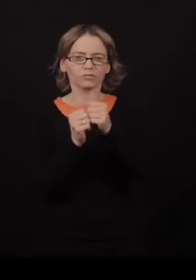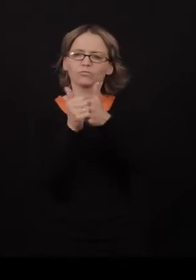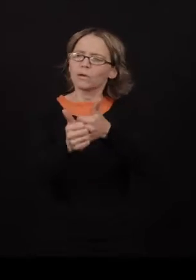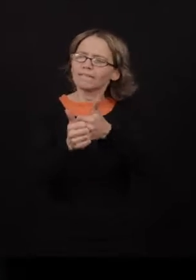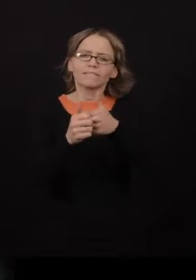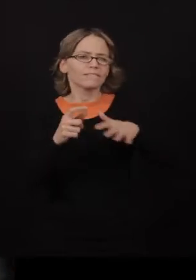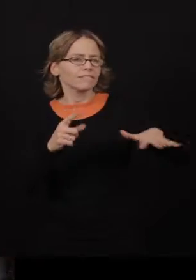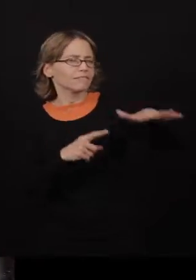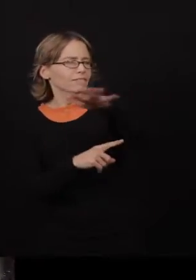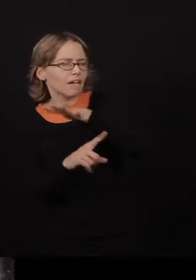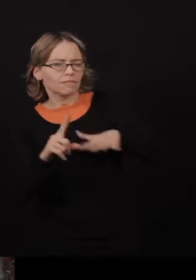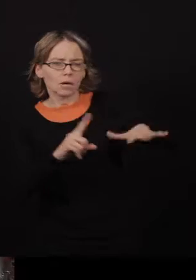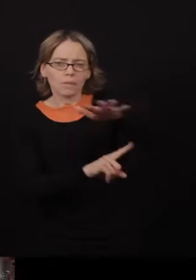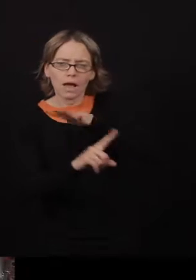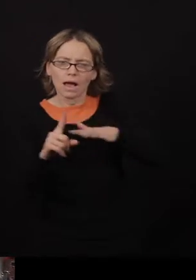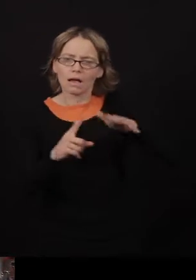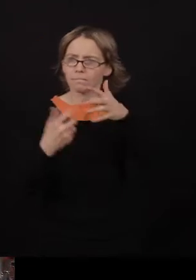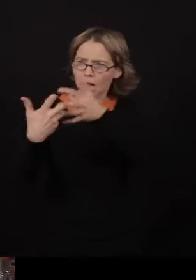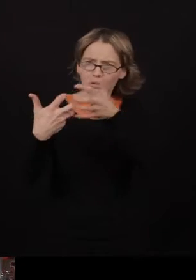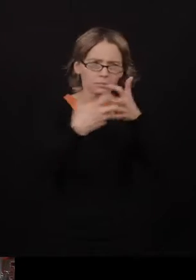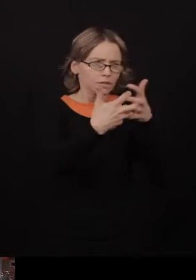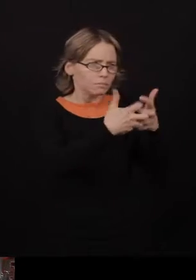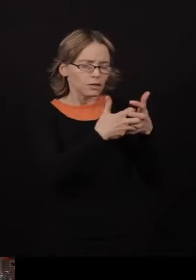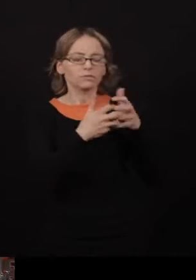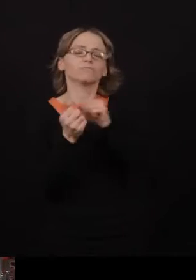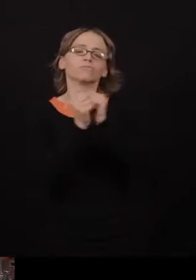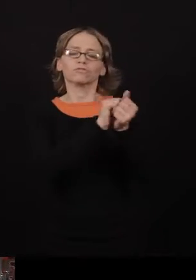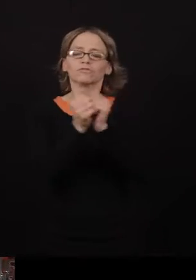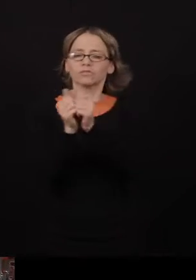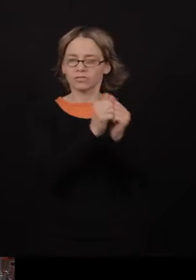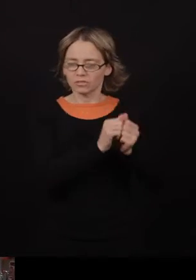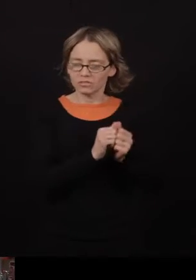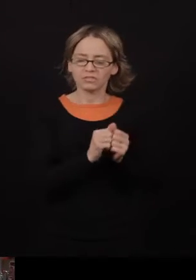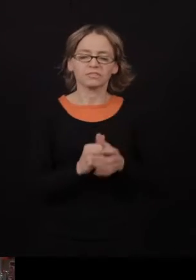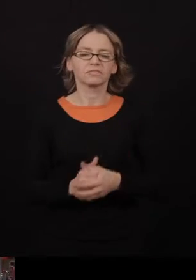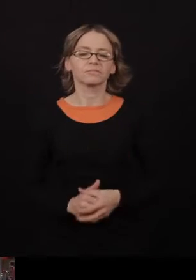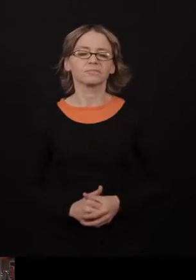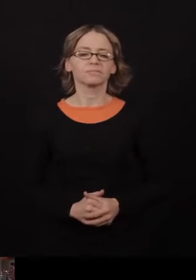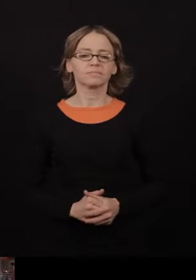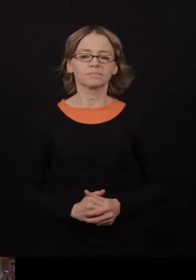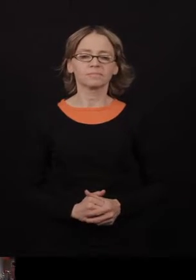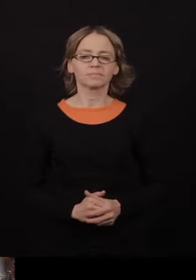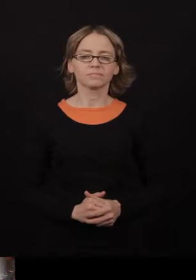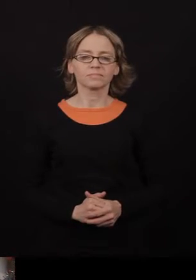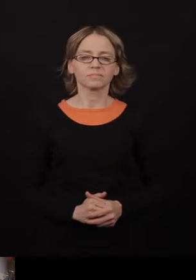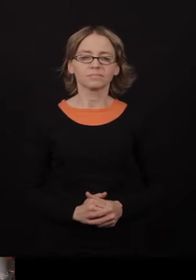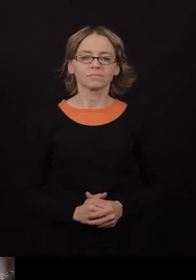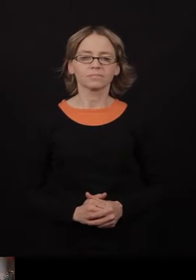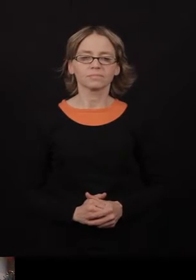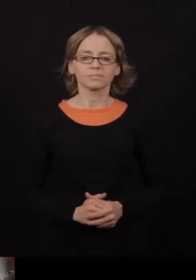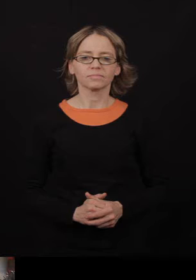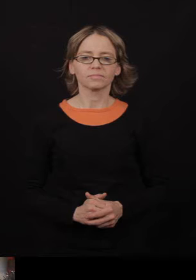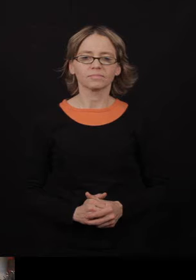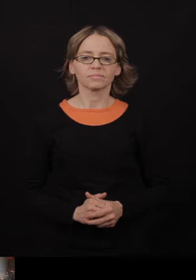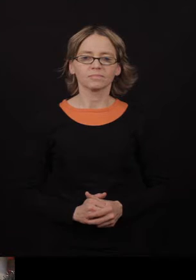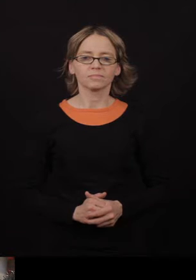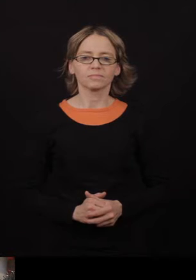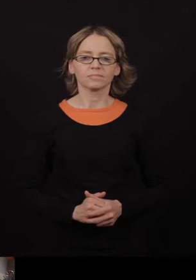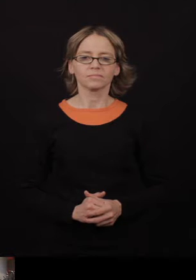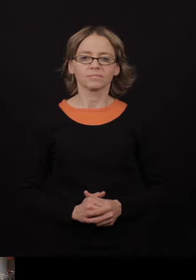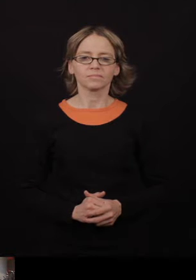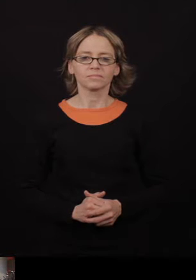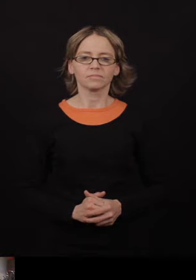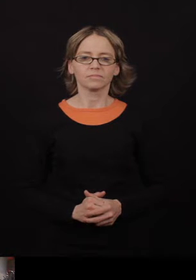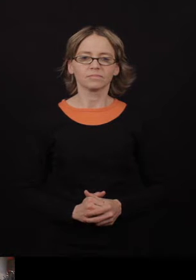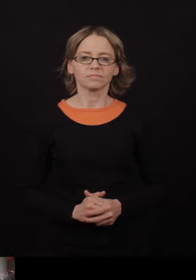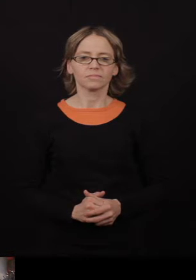pour écouter ce qui se passait en bas. Alors, en concevant cette pièce, j'ai voulu qu'elle soit